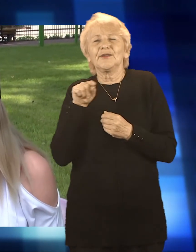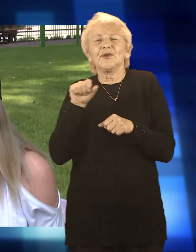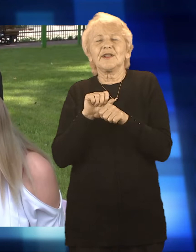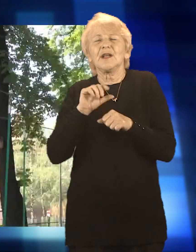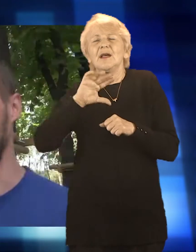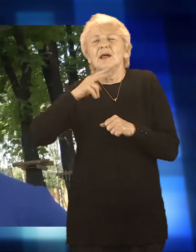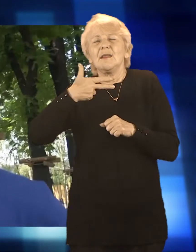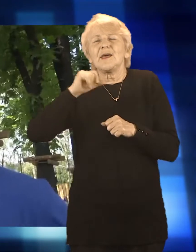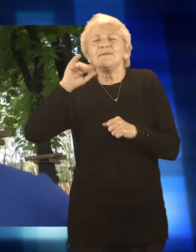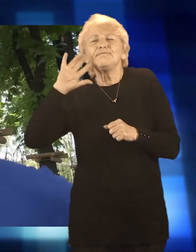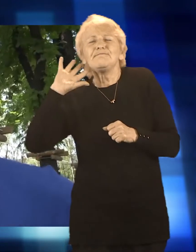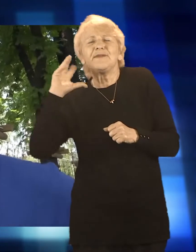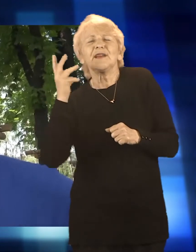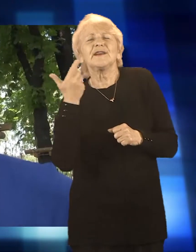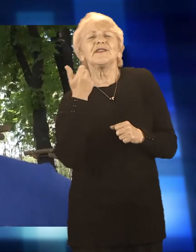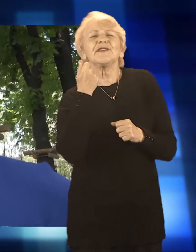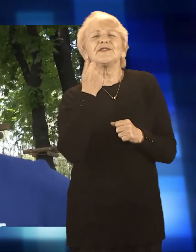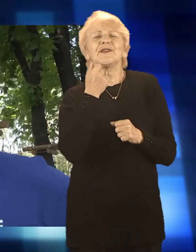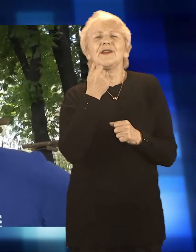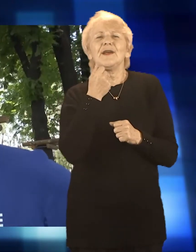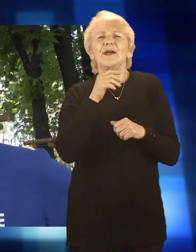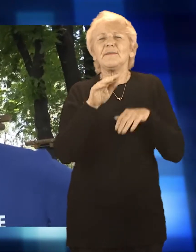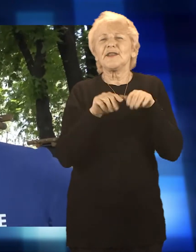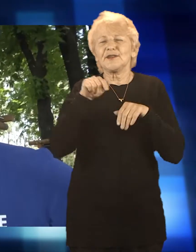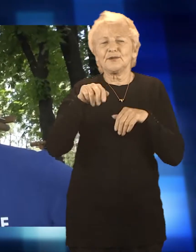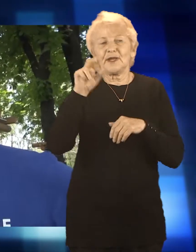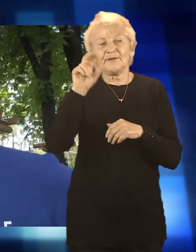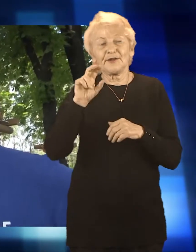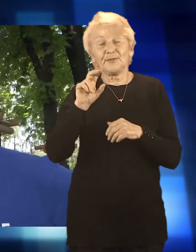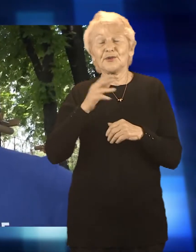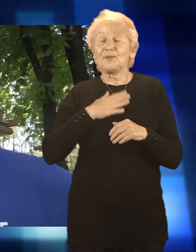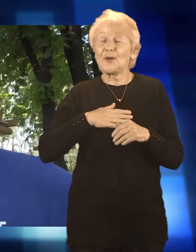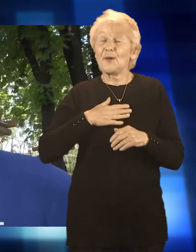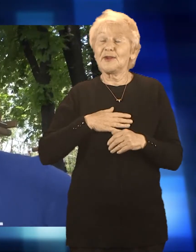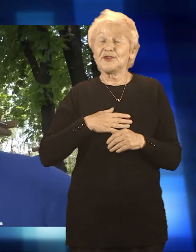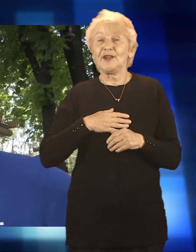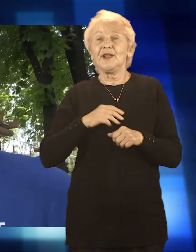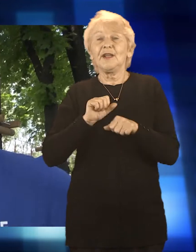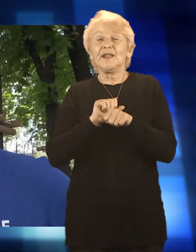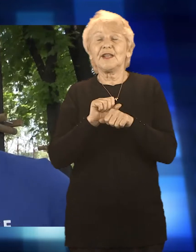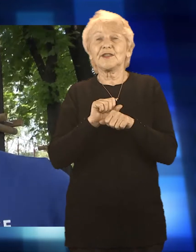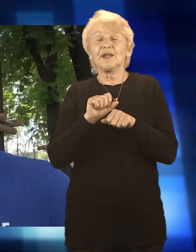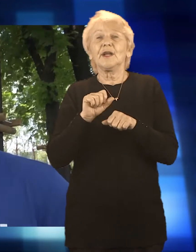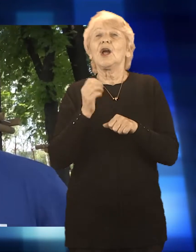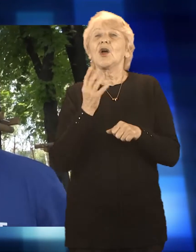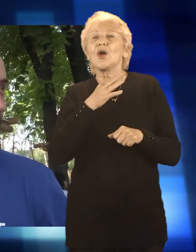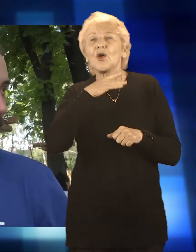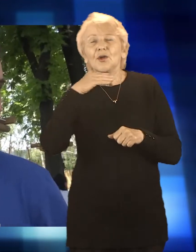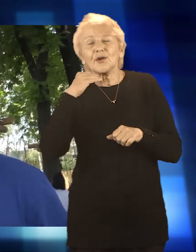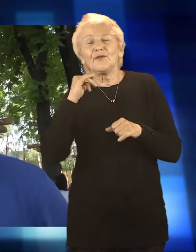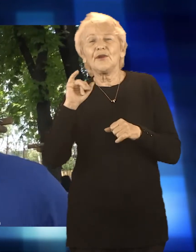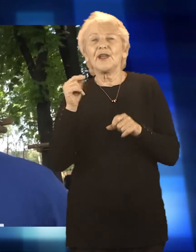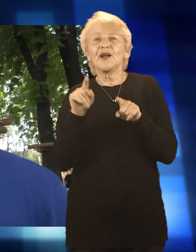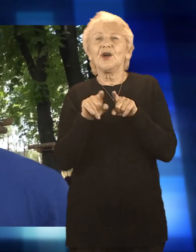w Raciborzu teraz. Bardzo się podoba, bardzo fajnie. Myślę, że będziemy częstymi gośćmi, bo i jest coś kolorowego i plastikowego,